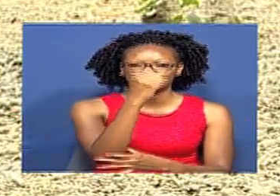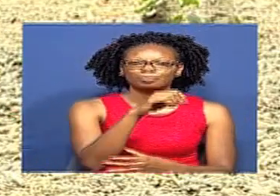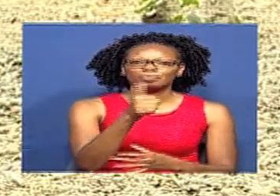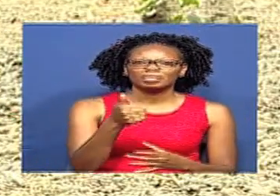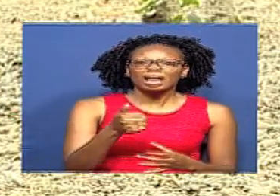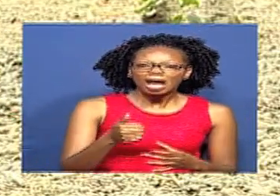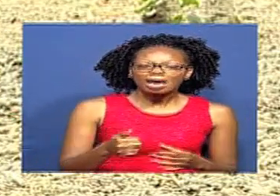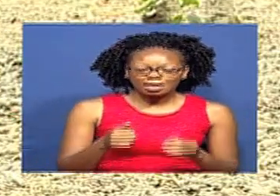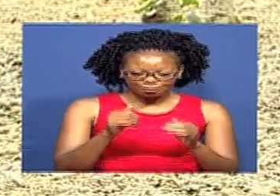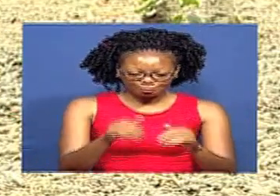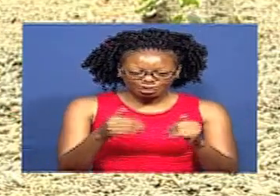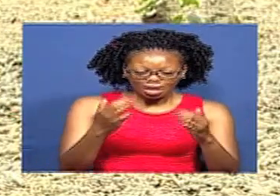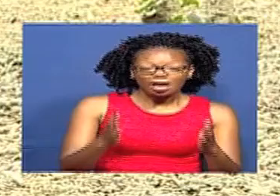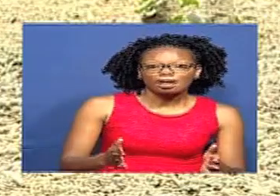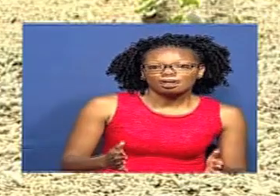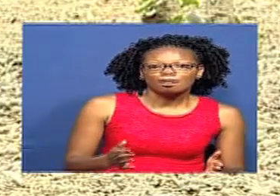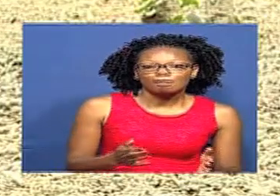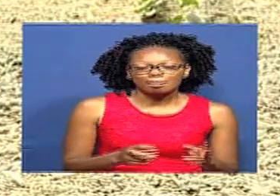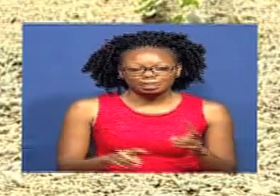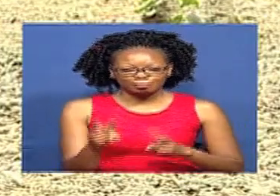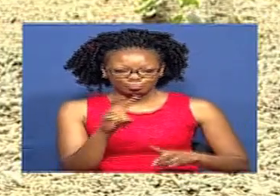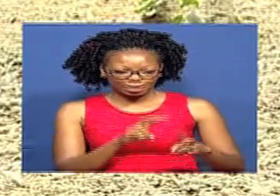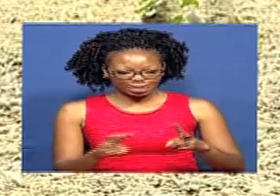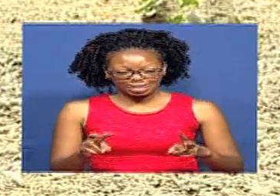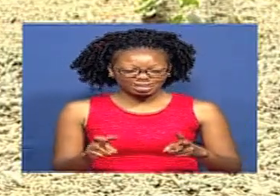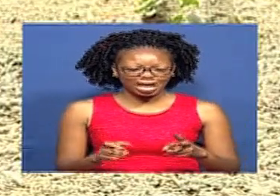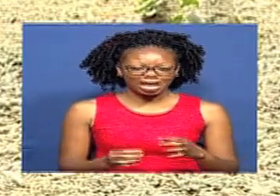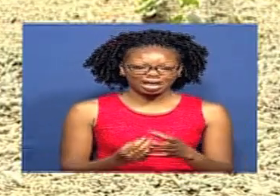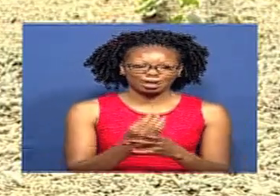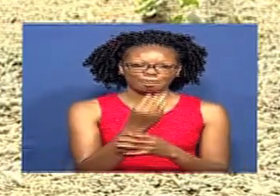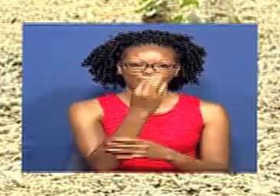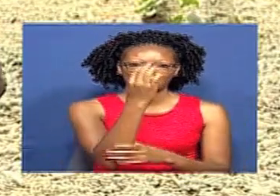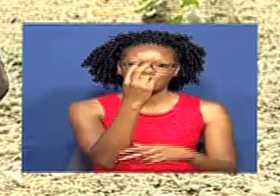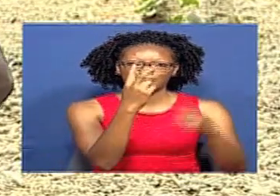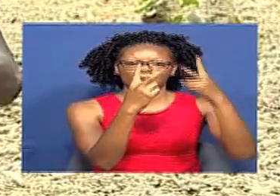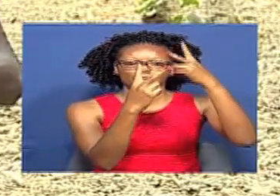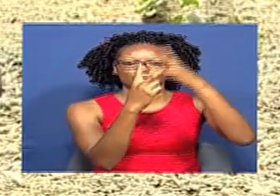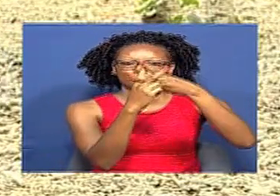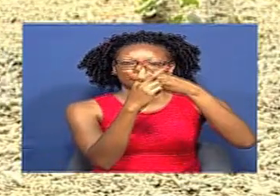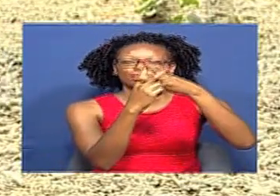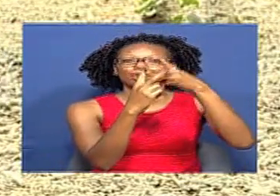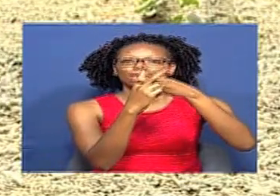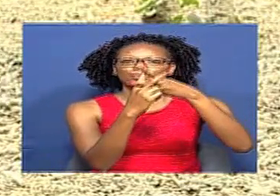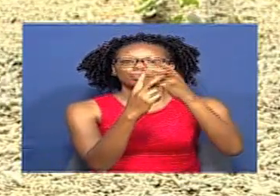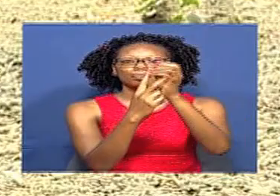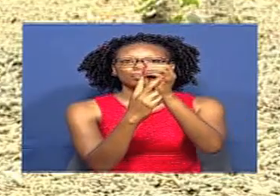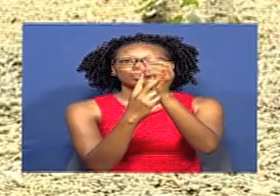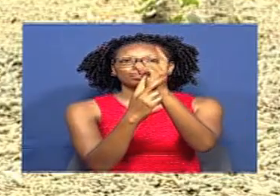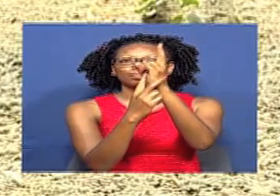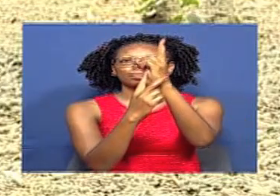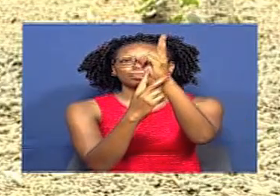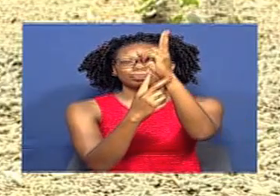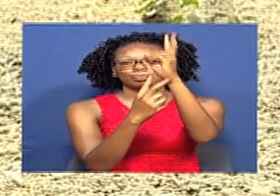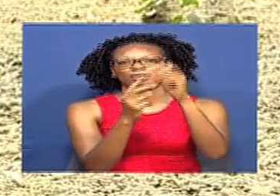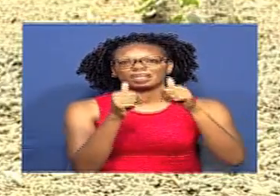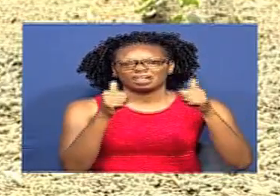Opendelea Kurutubisha Mitiao Ya matunda Ili Kwa matunda Bora Na mengi Kukufanya Grafting Unaweza Kujaribu